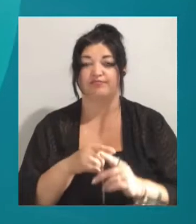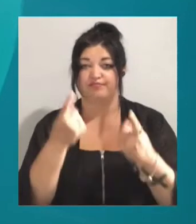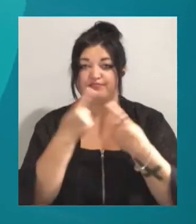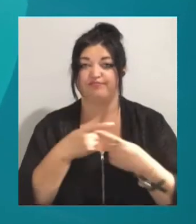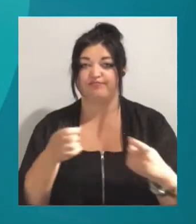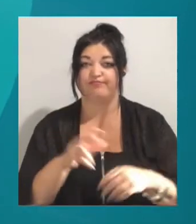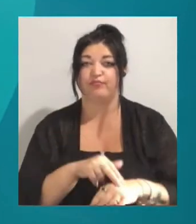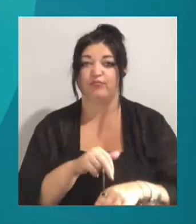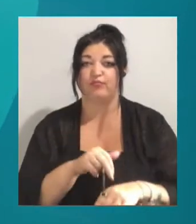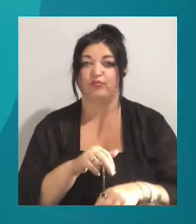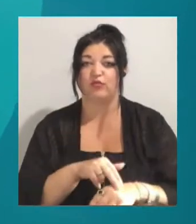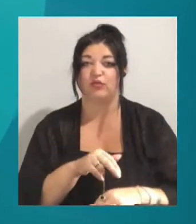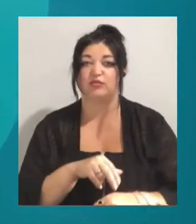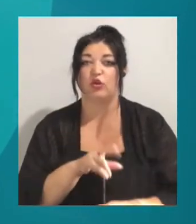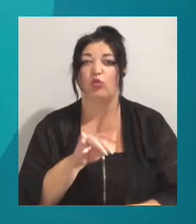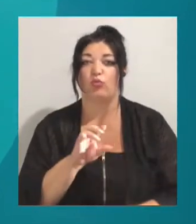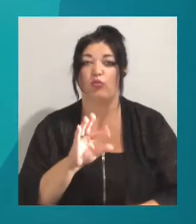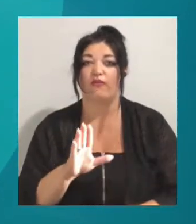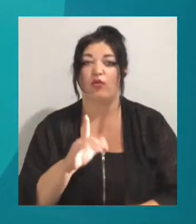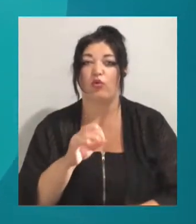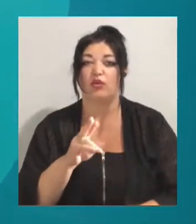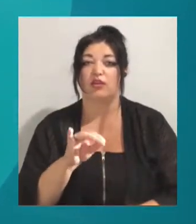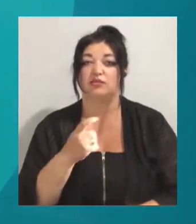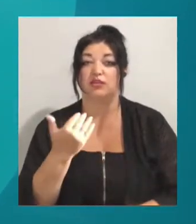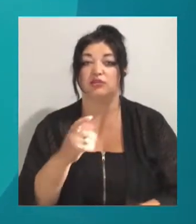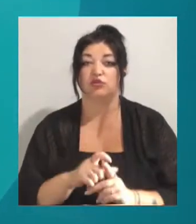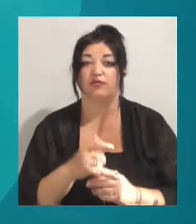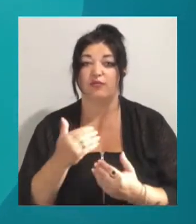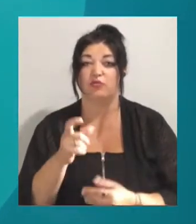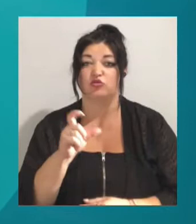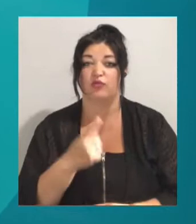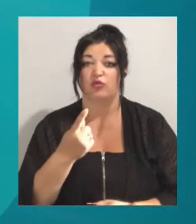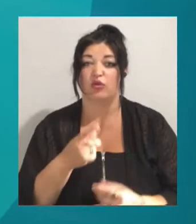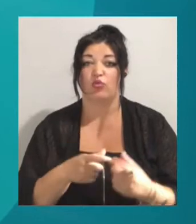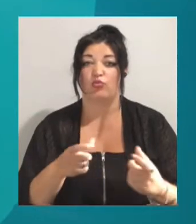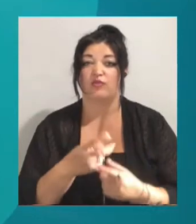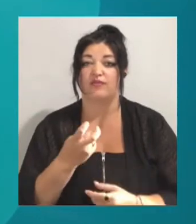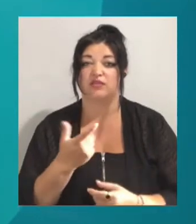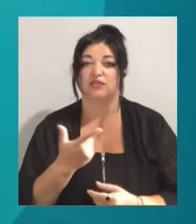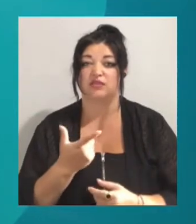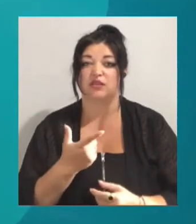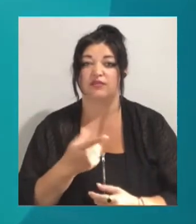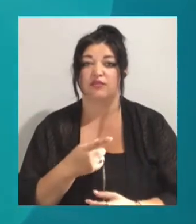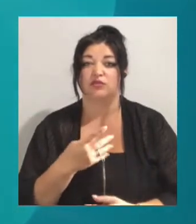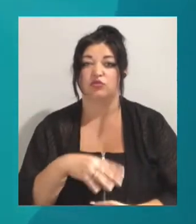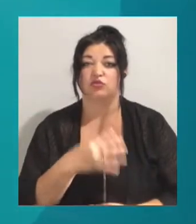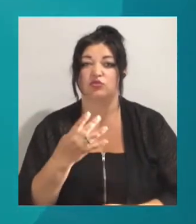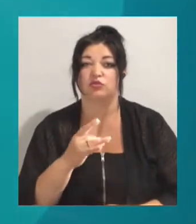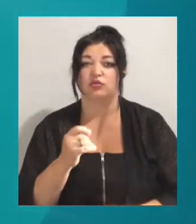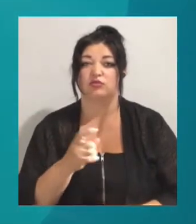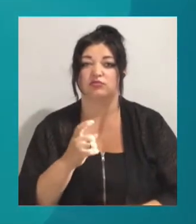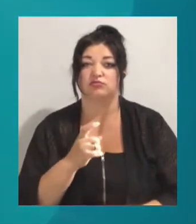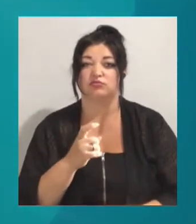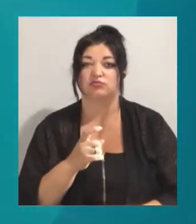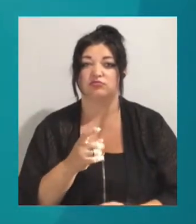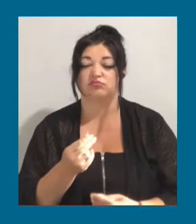Нацполіції Одещини Любов Гордієвська. За її словами, чоловік однією купюрою в 200 гривень 44 рази поповнив рахунок з травня